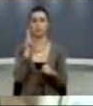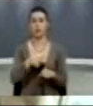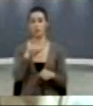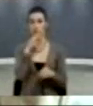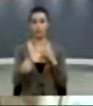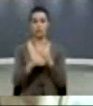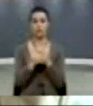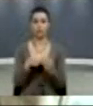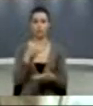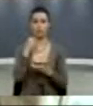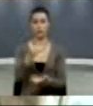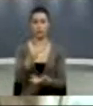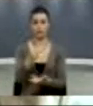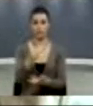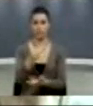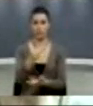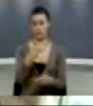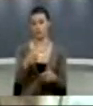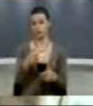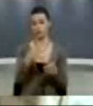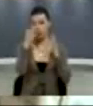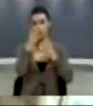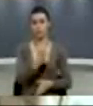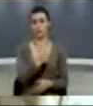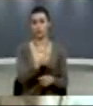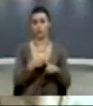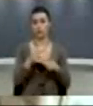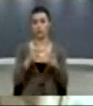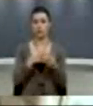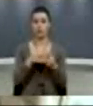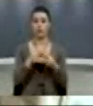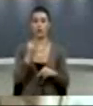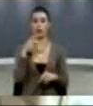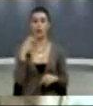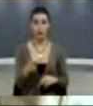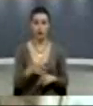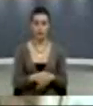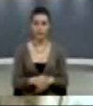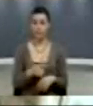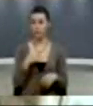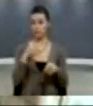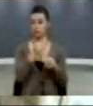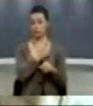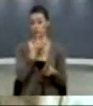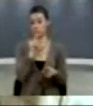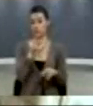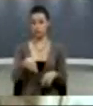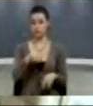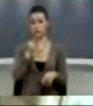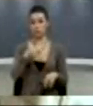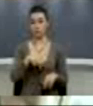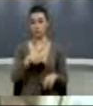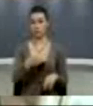bugjetin pikrisht për këtë memorial, edhe për shpesoj që zotimi tyne ka me dali